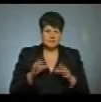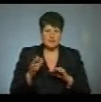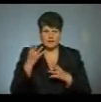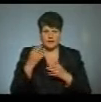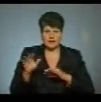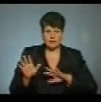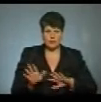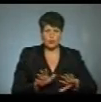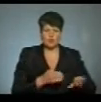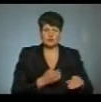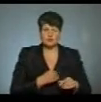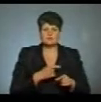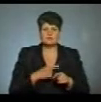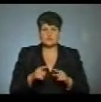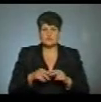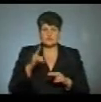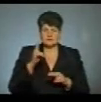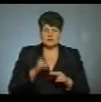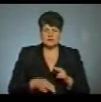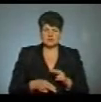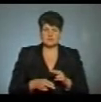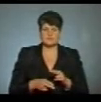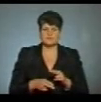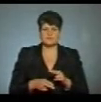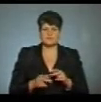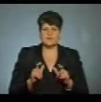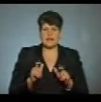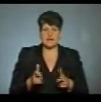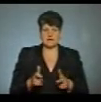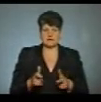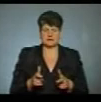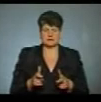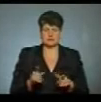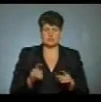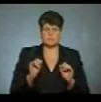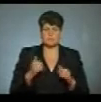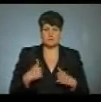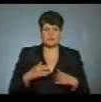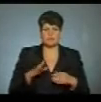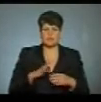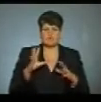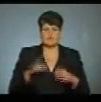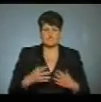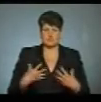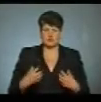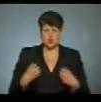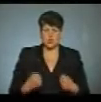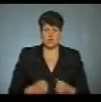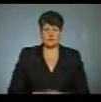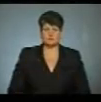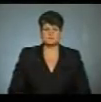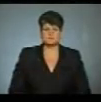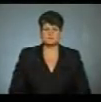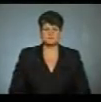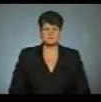проходить, та я хочу, аби скошно закінчився цей карантин, щоб ми були всі здорові». Діана Ярошенко,